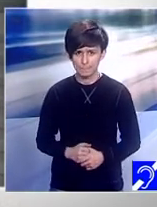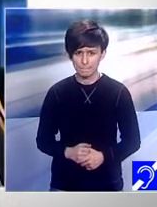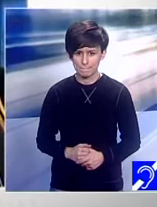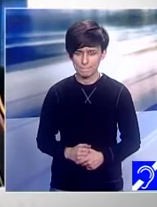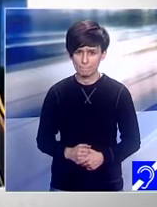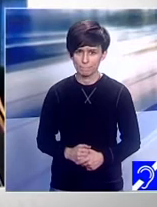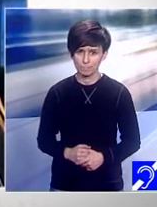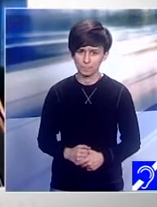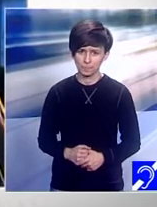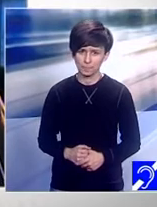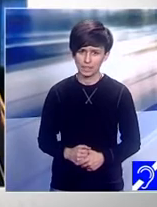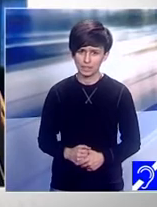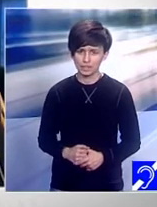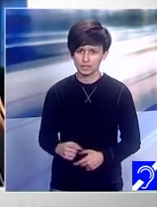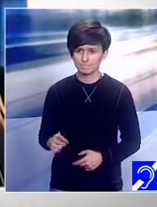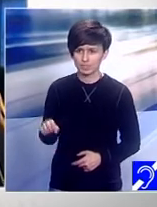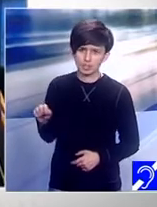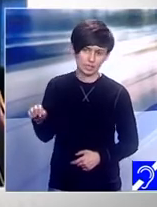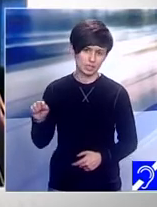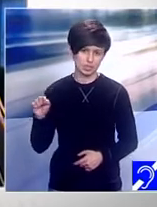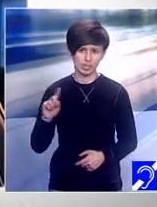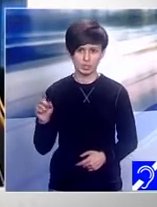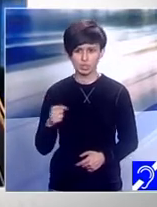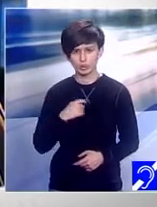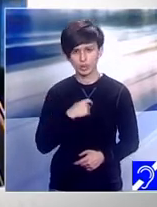școală doi ani neînscris.